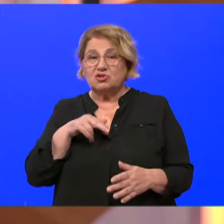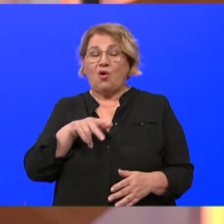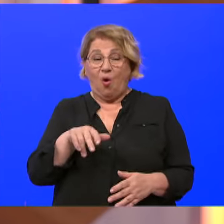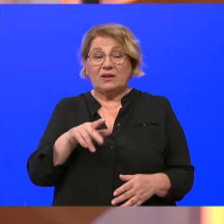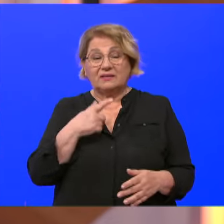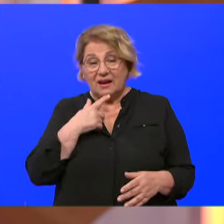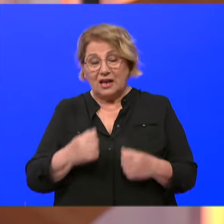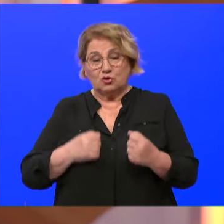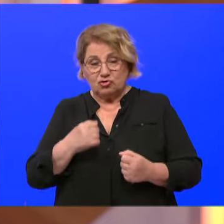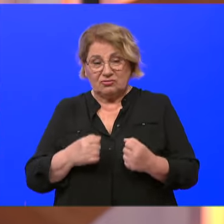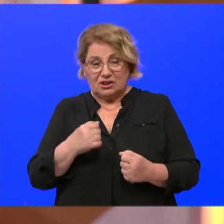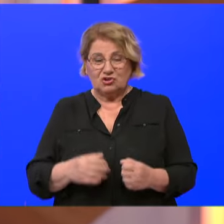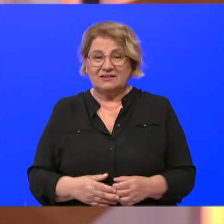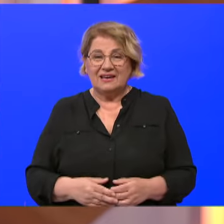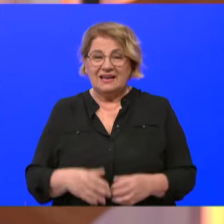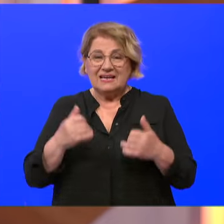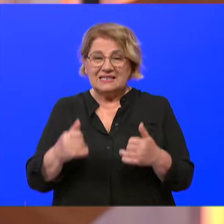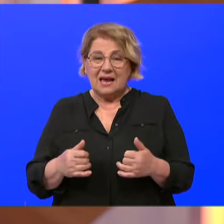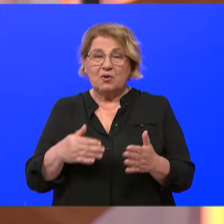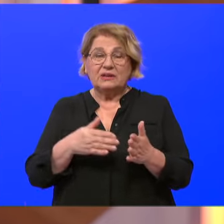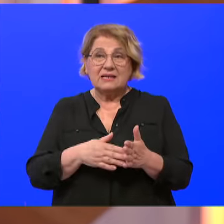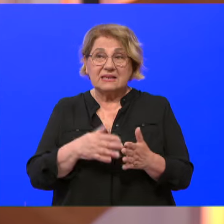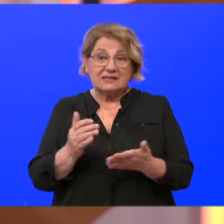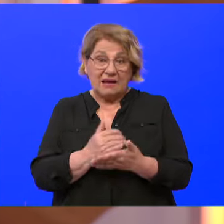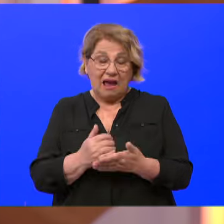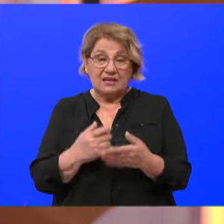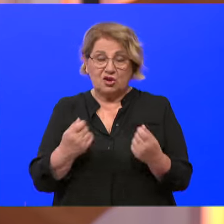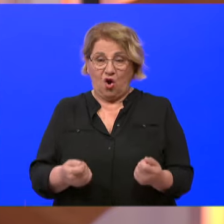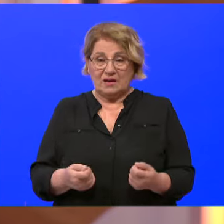hoditi. Ali uglavnom, evo sve za preventivne preglede.